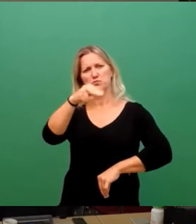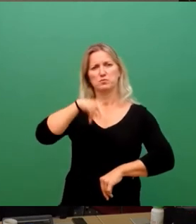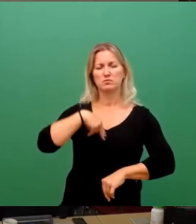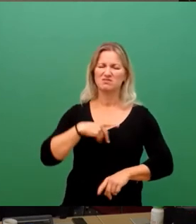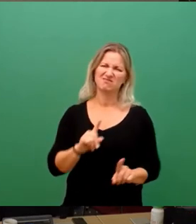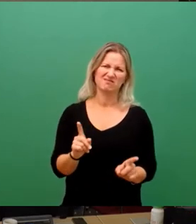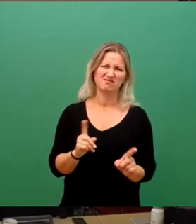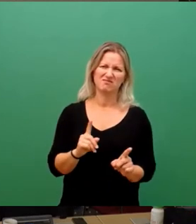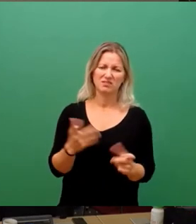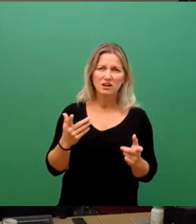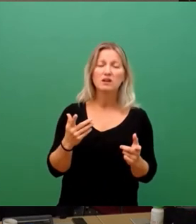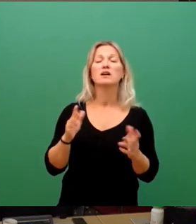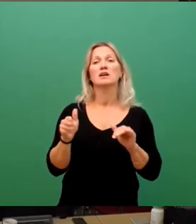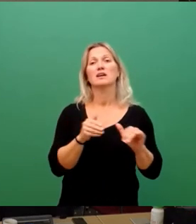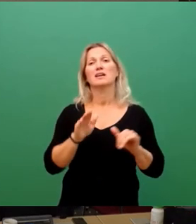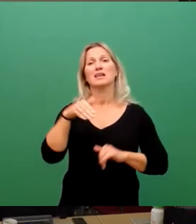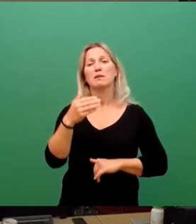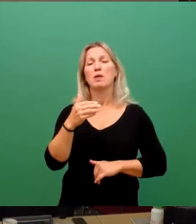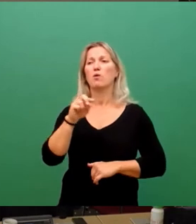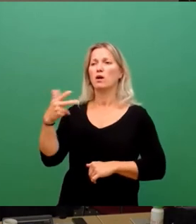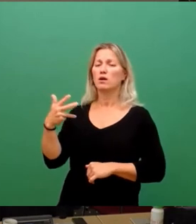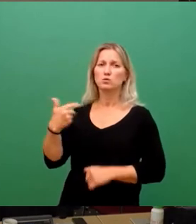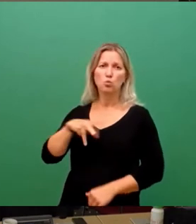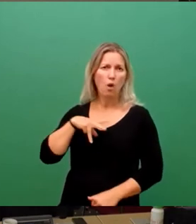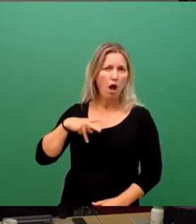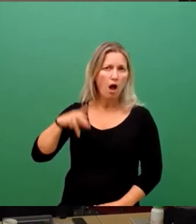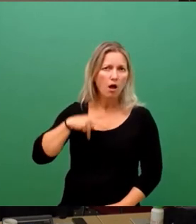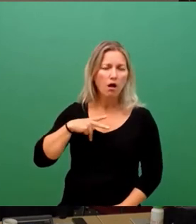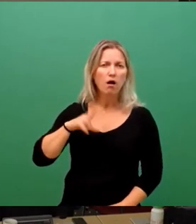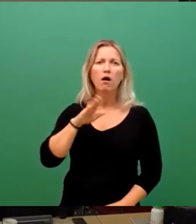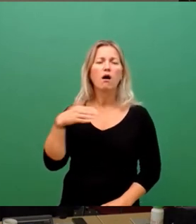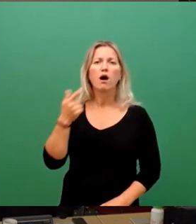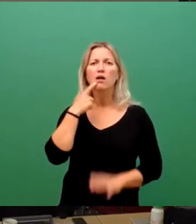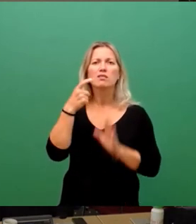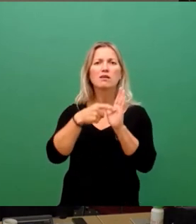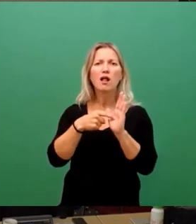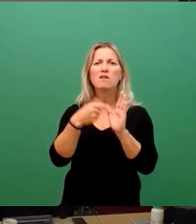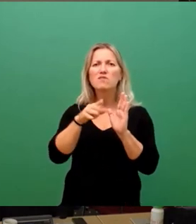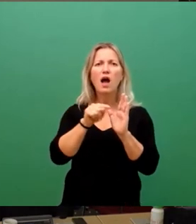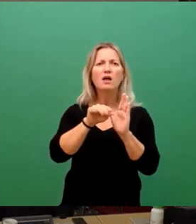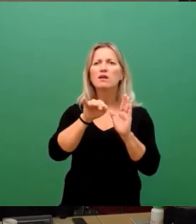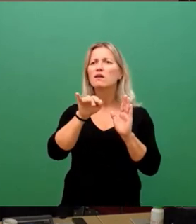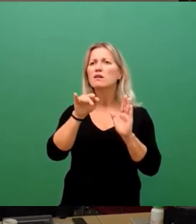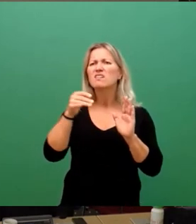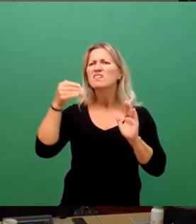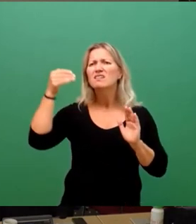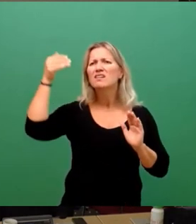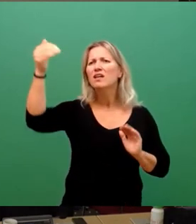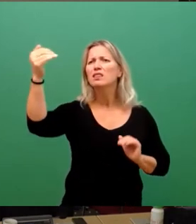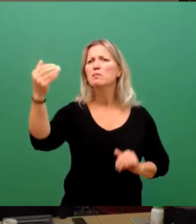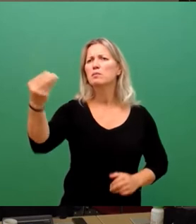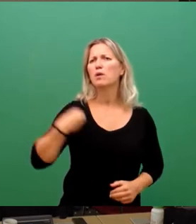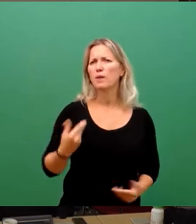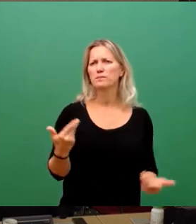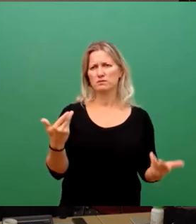die anderen, die nicht so lange warten können, bis sie digital ein Fenster finden und einen Termin erhalten. Unsere Frage ist also, können